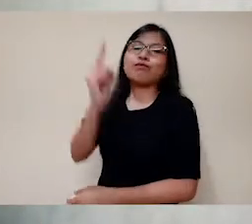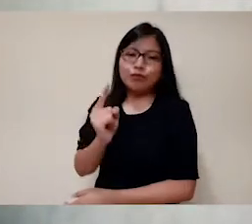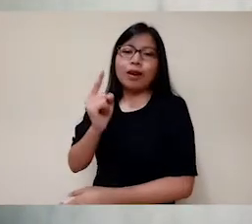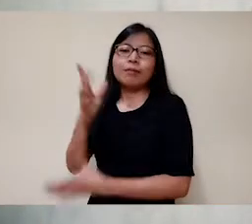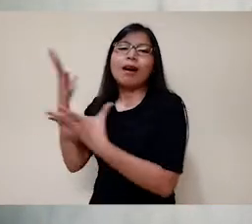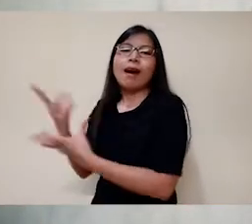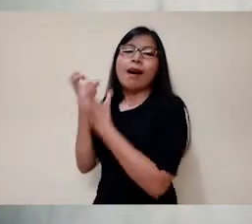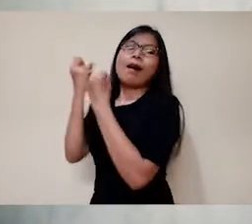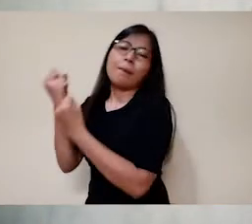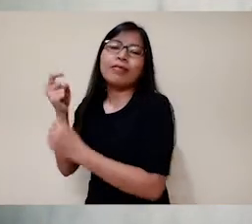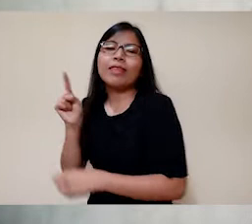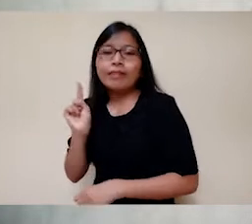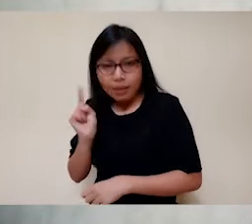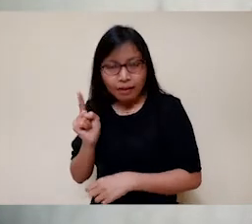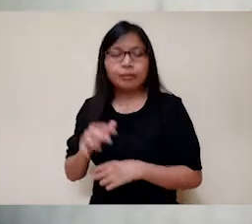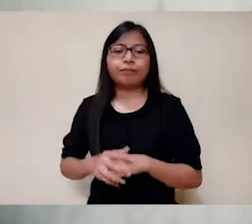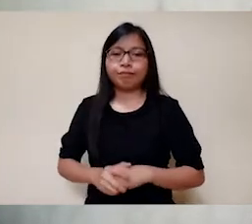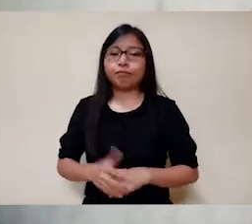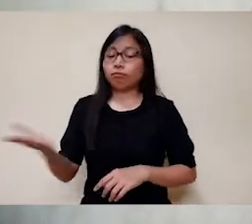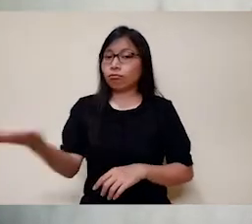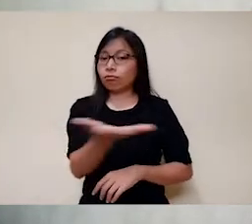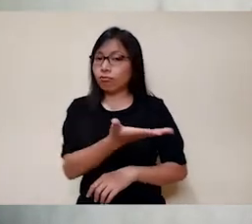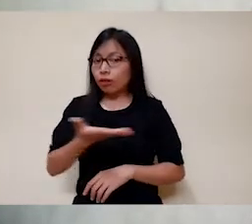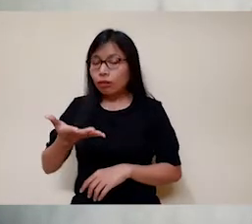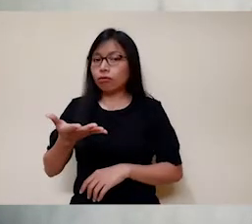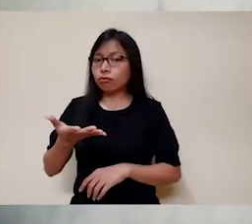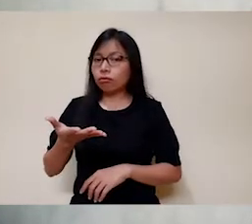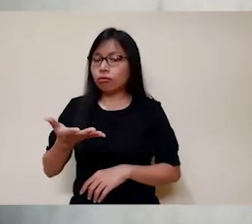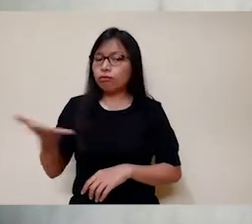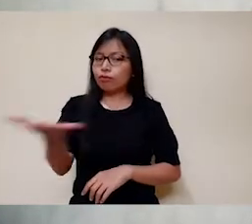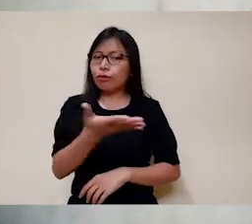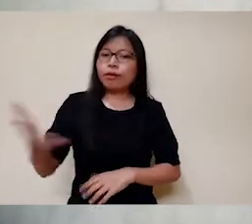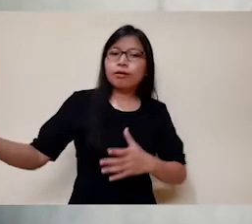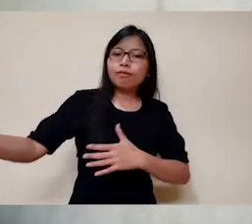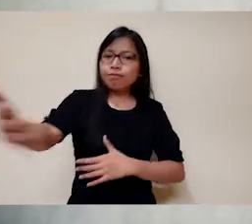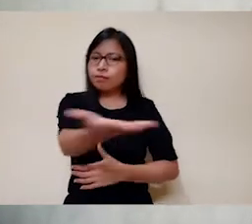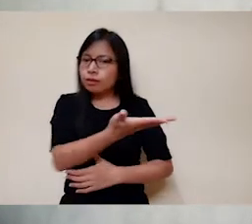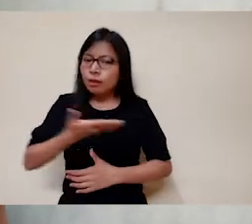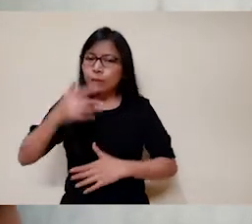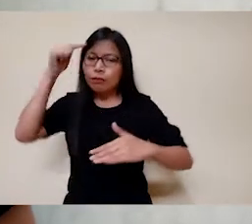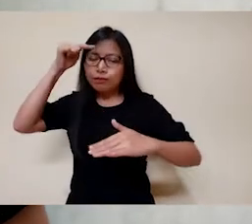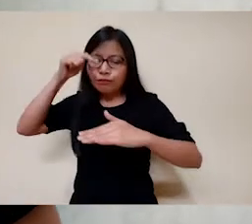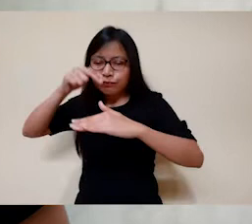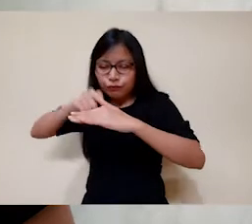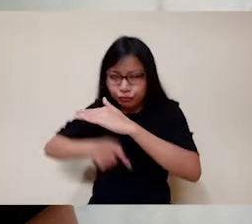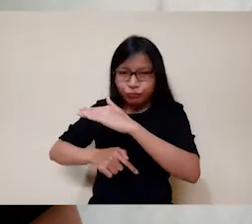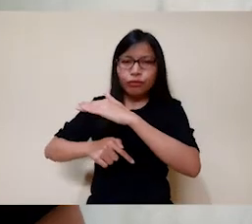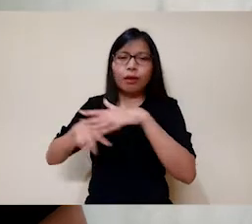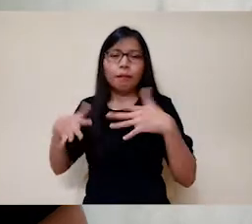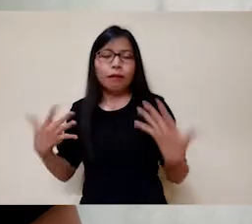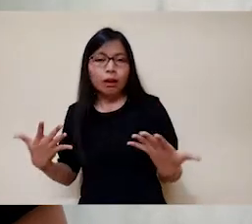yang perlu kita pahami di sini dan hayati ini bahwa ketika kita mati di dalam Kristus.